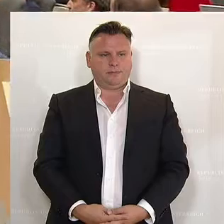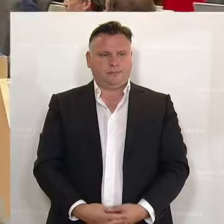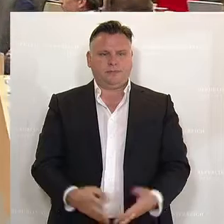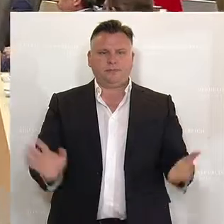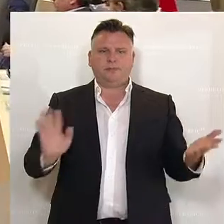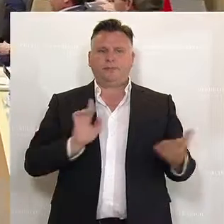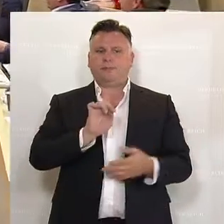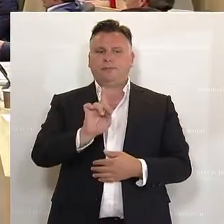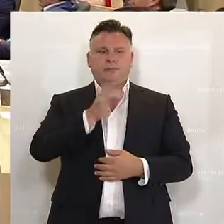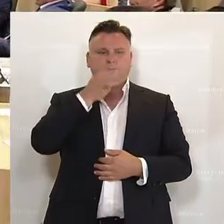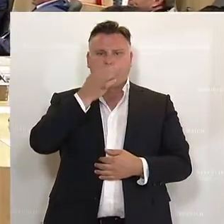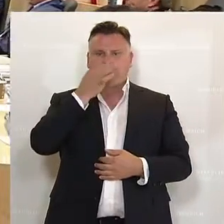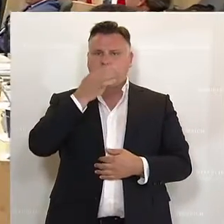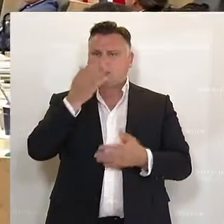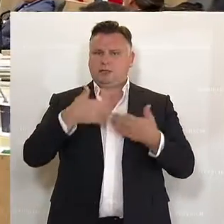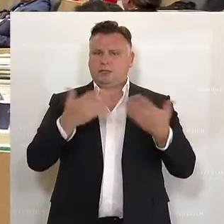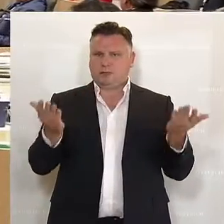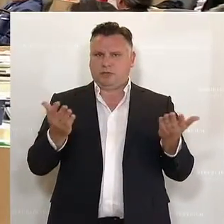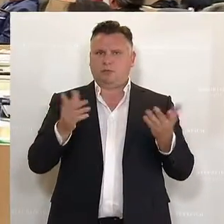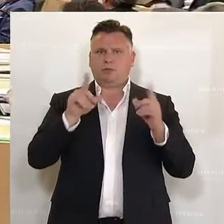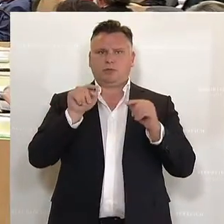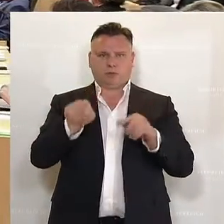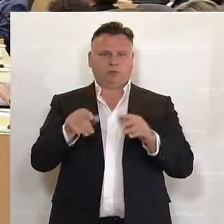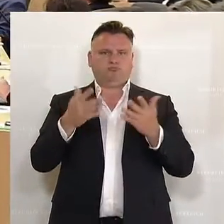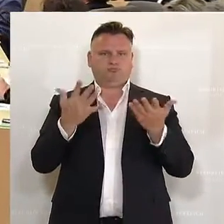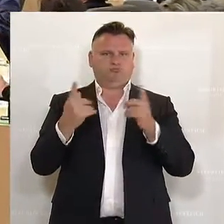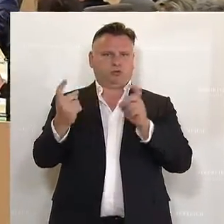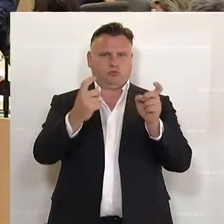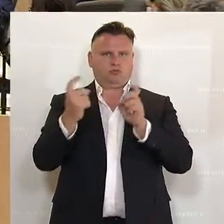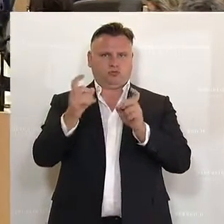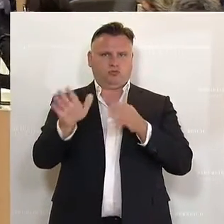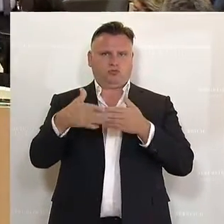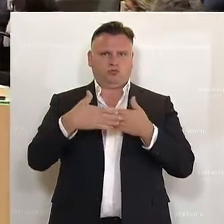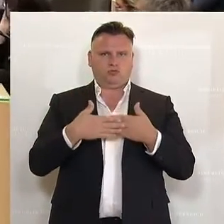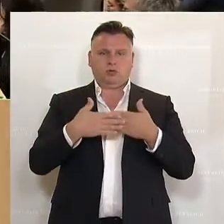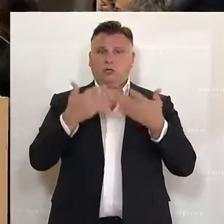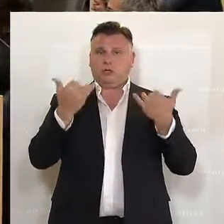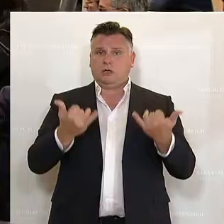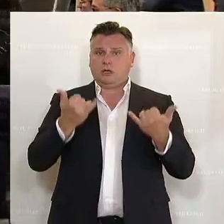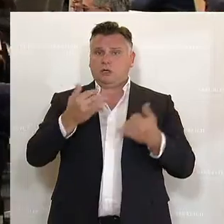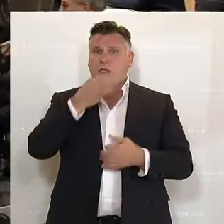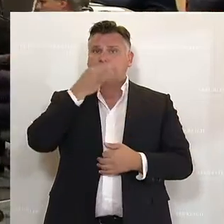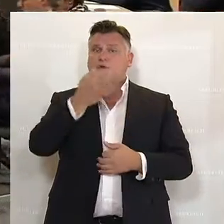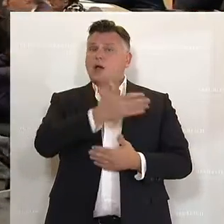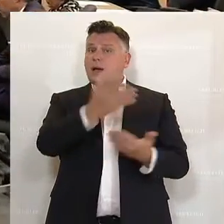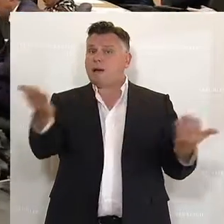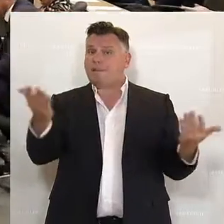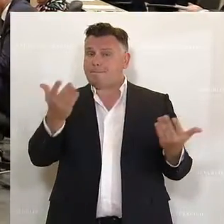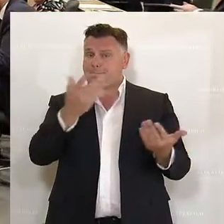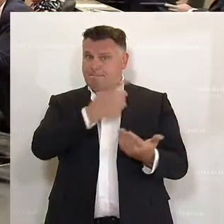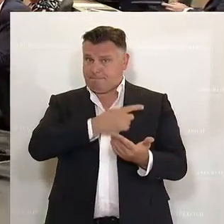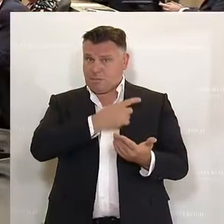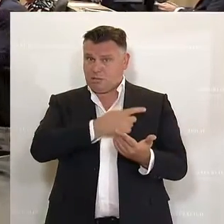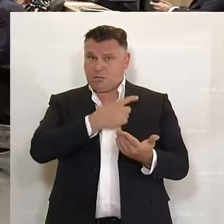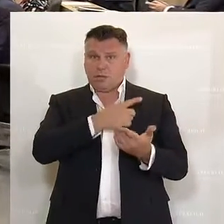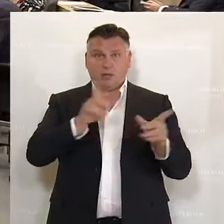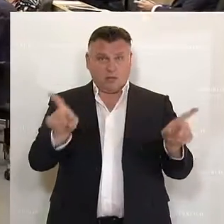Dort ist niemand mehr gemeldet, damit ist diese Debatte geschlossen. Ich frage die Fraktionen, ob wir gleich zu